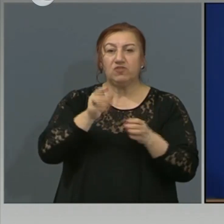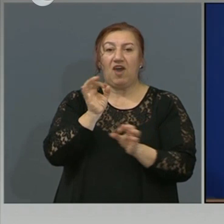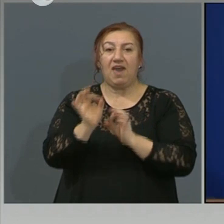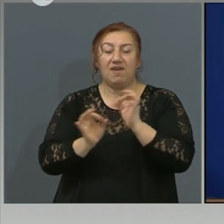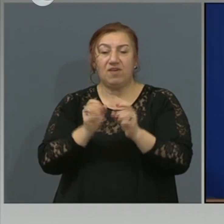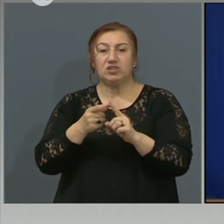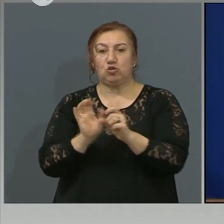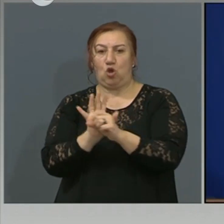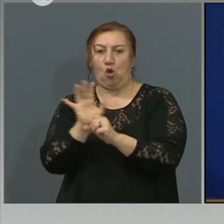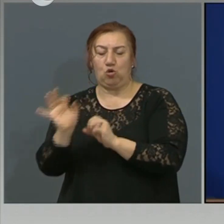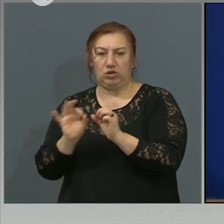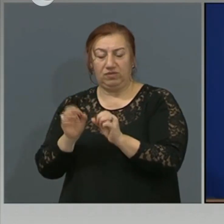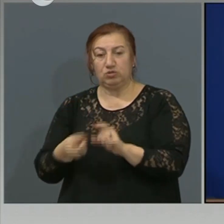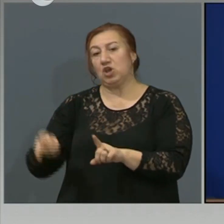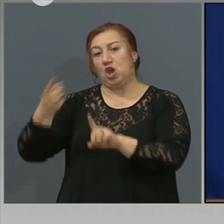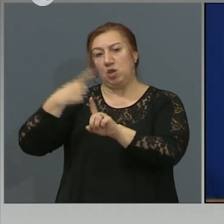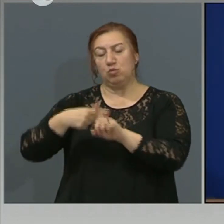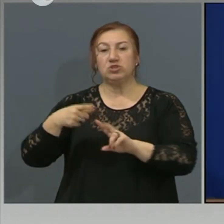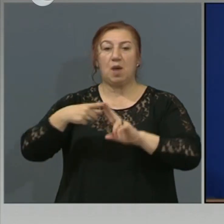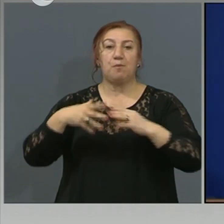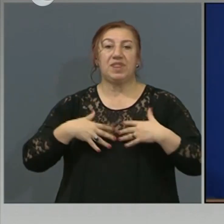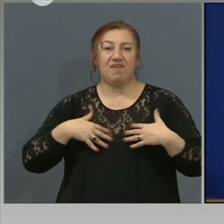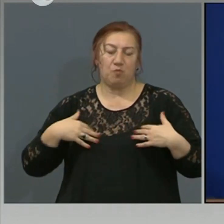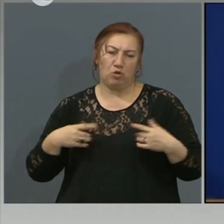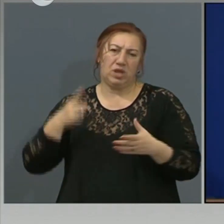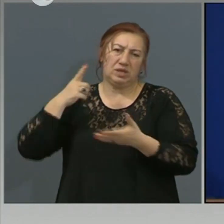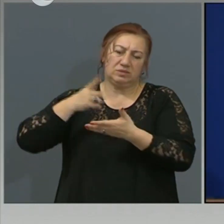Изключвам пневмоните, които са част от протичането на заболяването.